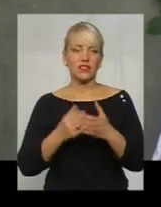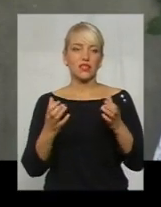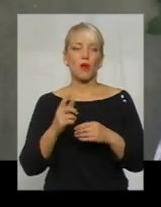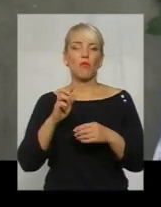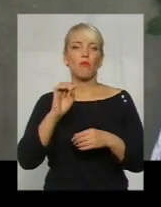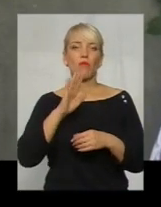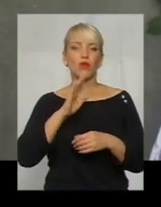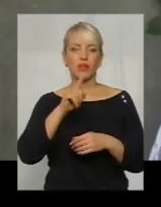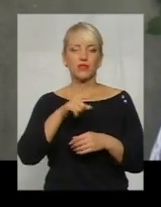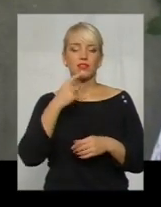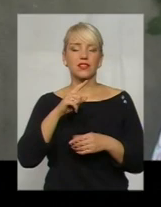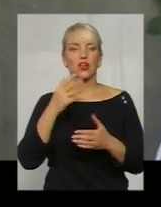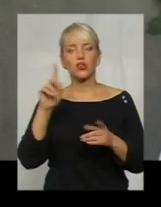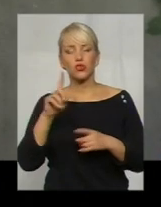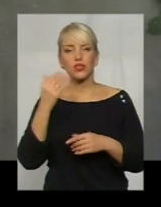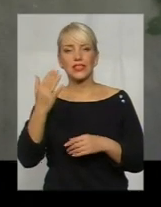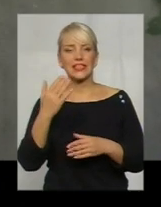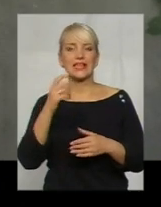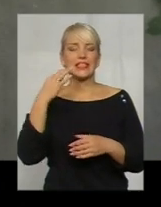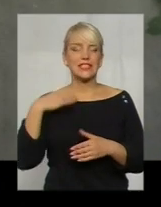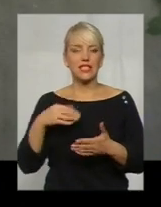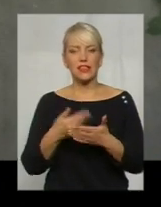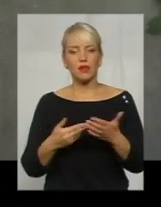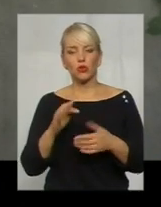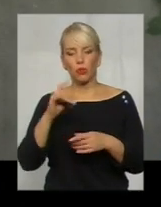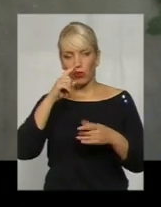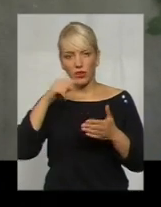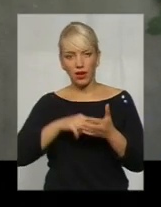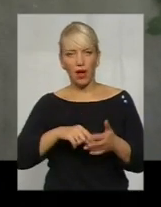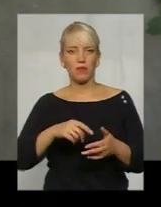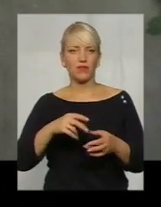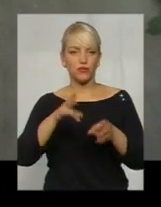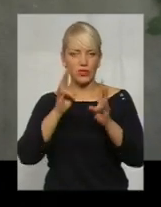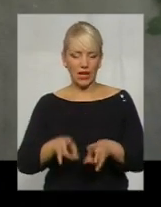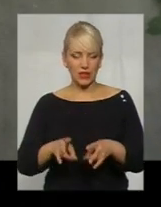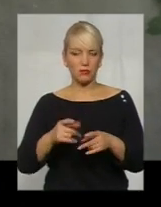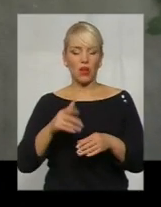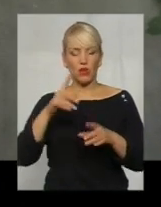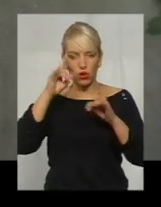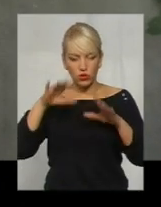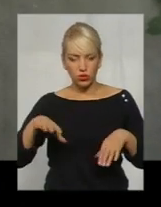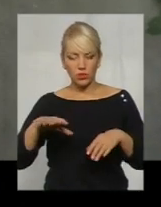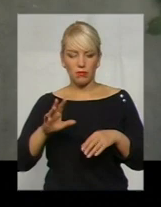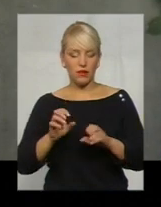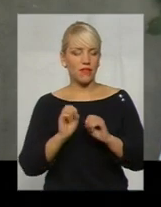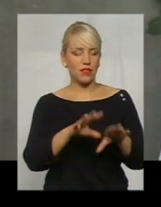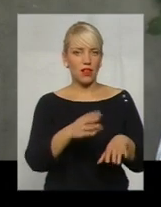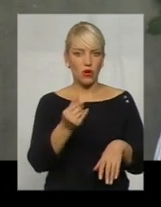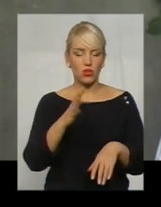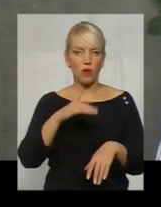сказали, що її син нібито потрапив у халепу. Вона розгубилася, віддала гроші, і тільки вже надранок зрозуміла, що